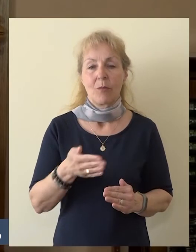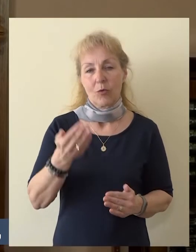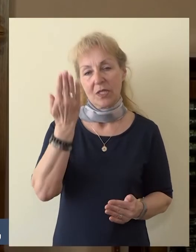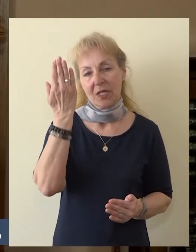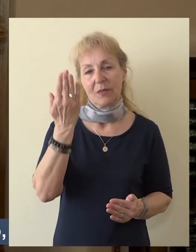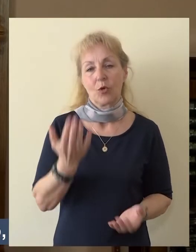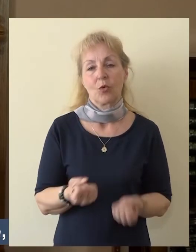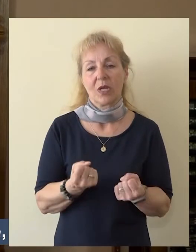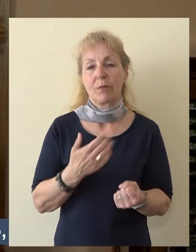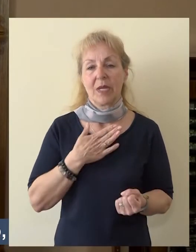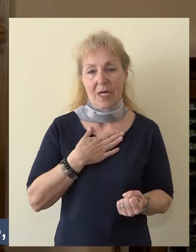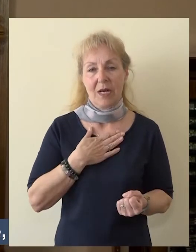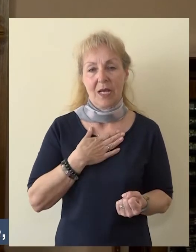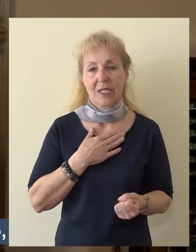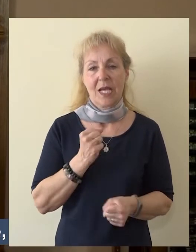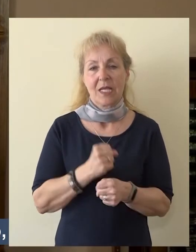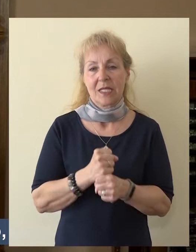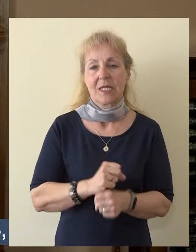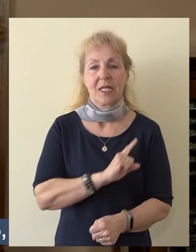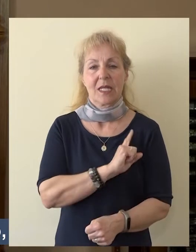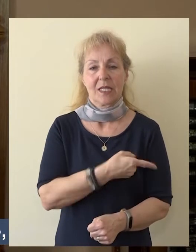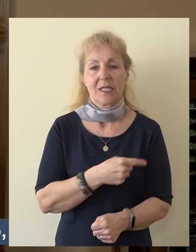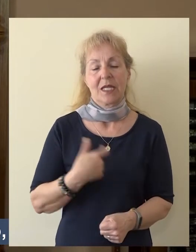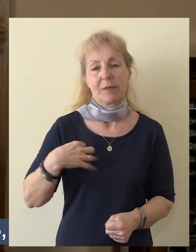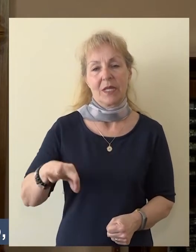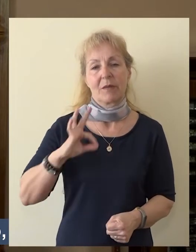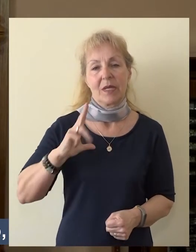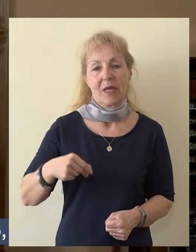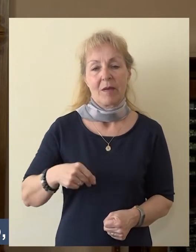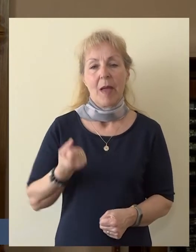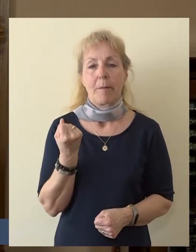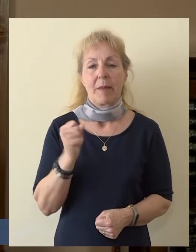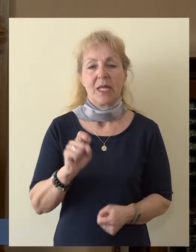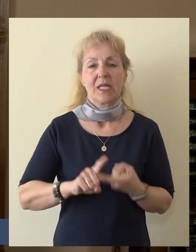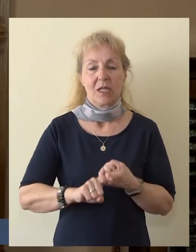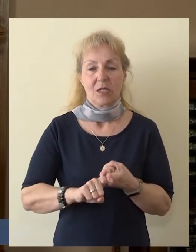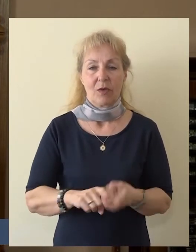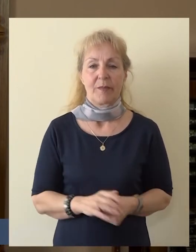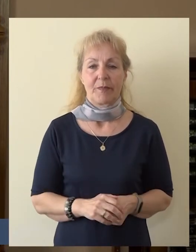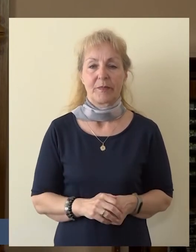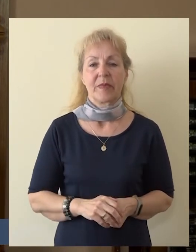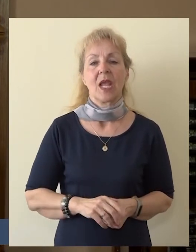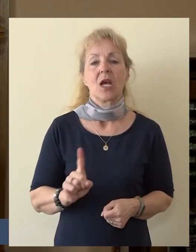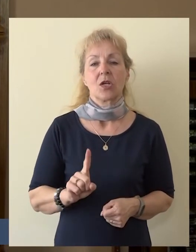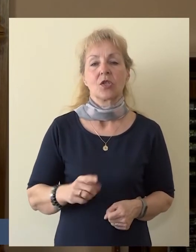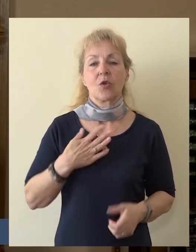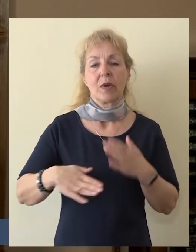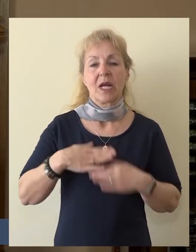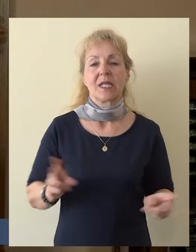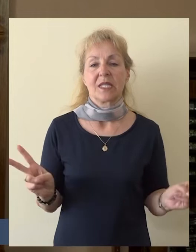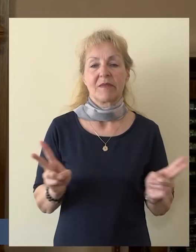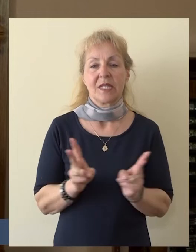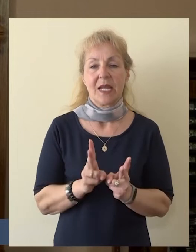стойкими санами-дочерями в вері православній. Щоби ми победили це зло, яке коснулося сьогодні. І щоб ми